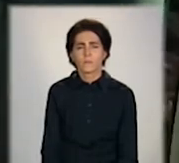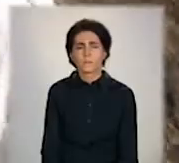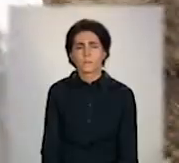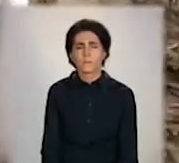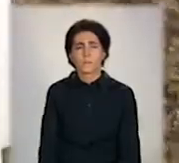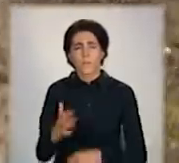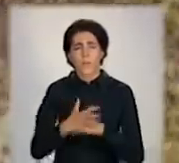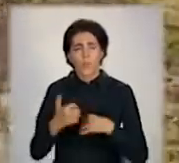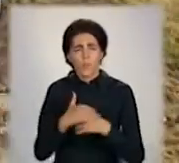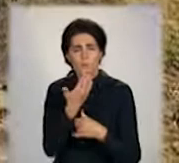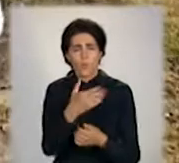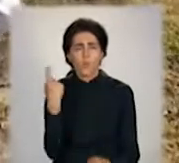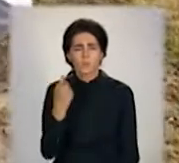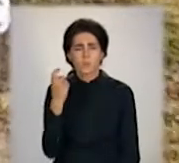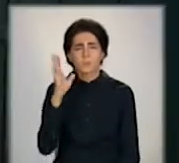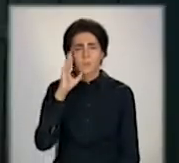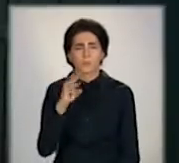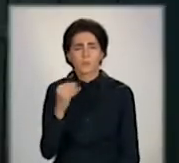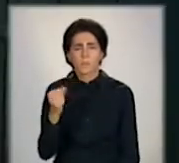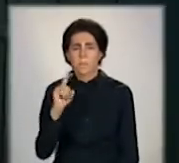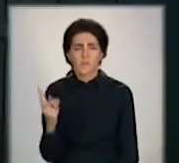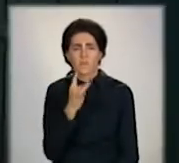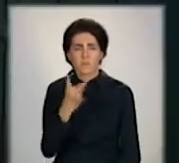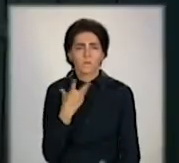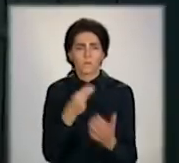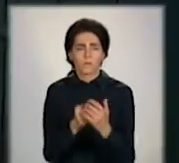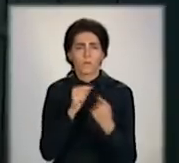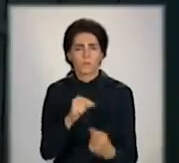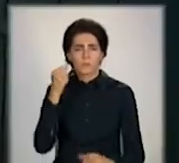Коту пана Михайло вперше роблять щеплення проти сказу.